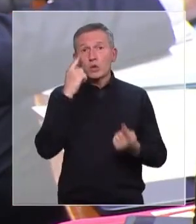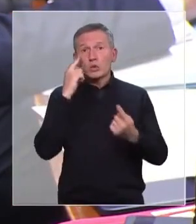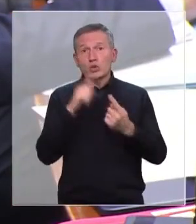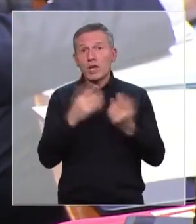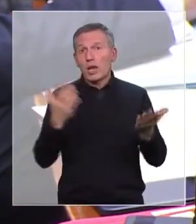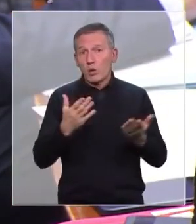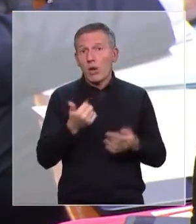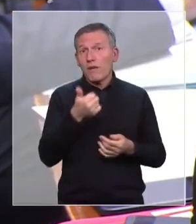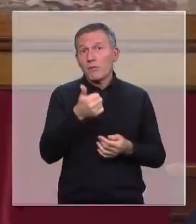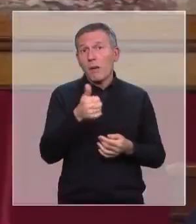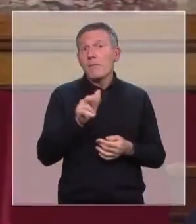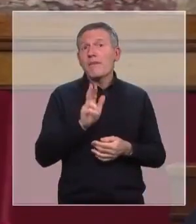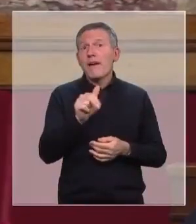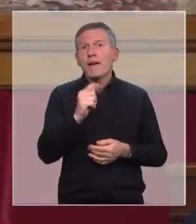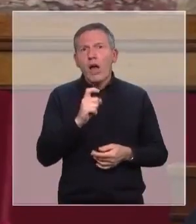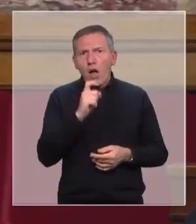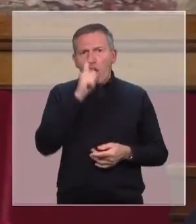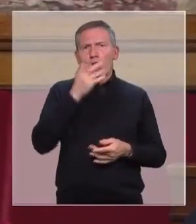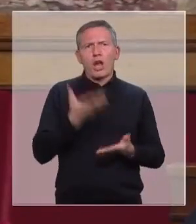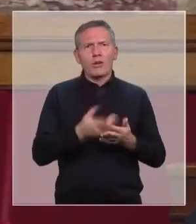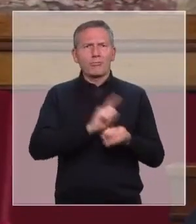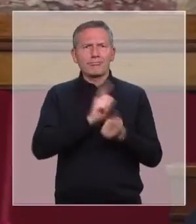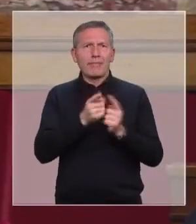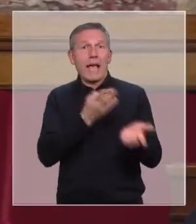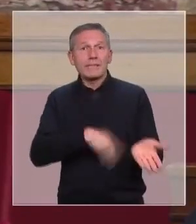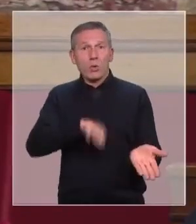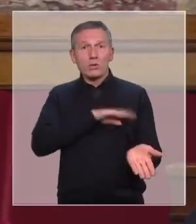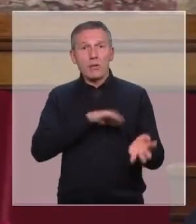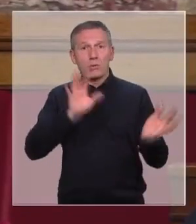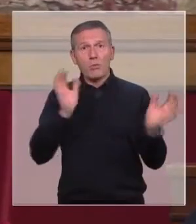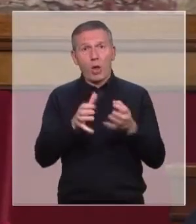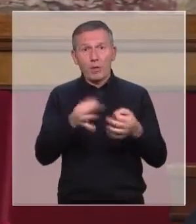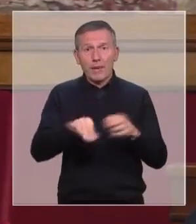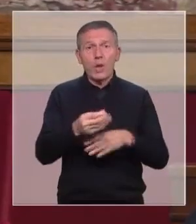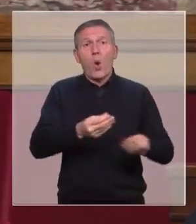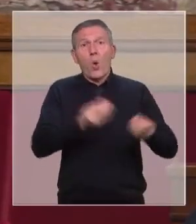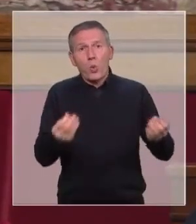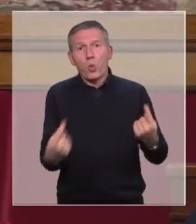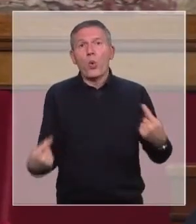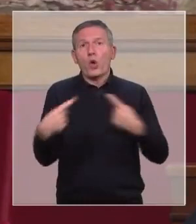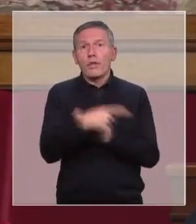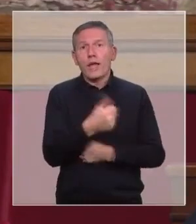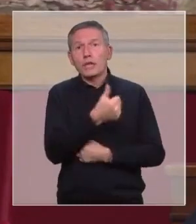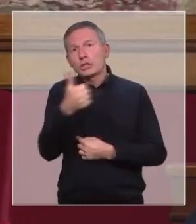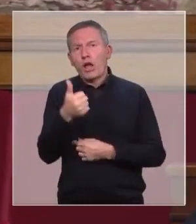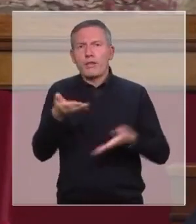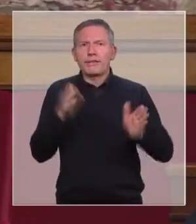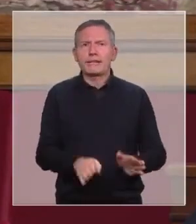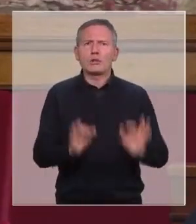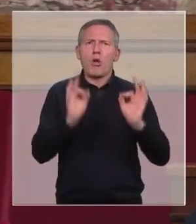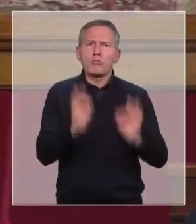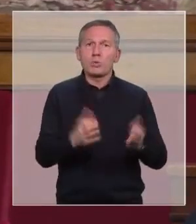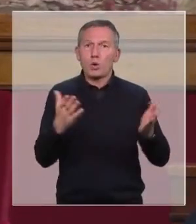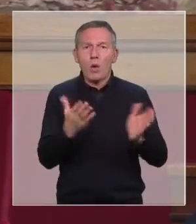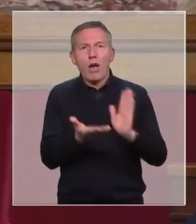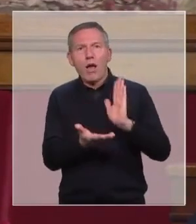vaille. Allez-vous par orgueil vous rendre responsable du blocage du pays ou allez-vous prendre la seule décision raisonnable, c'est-à